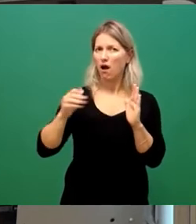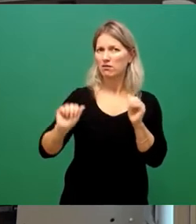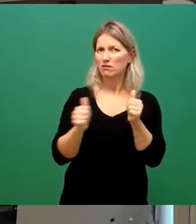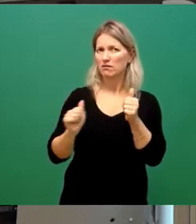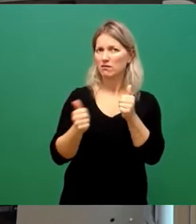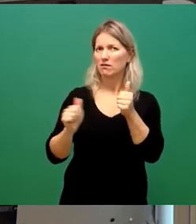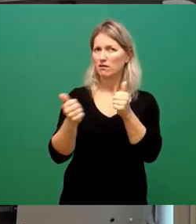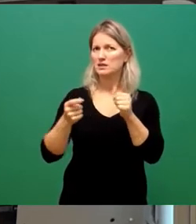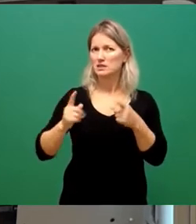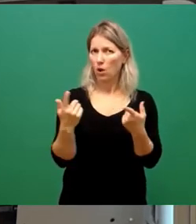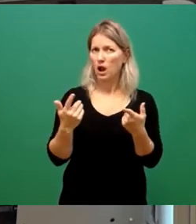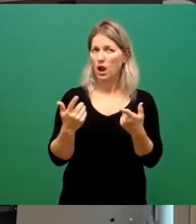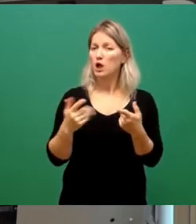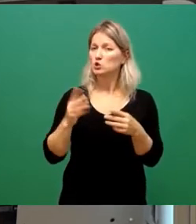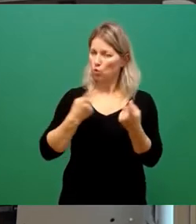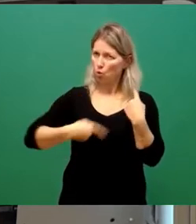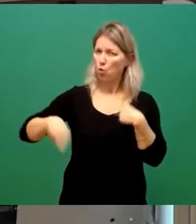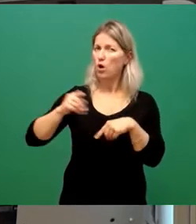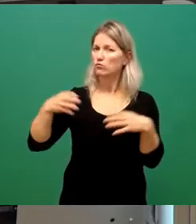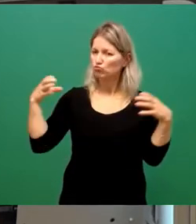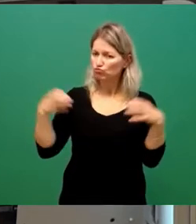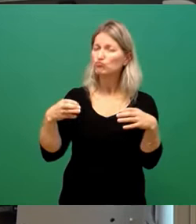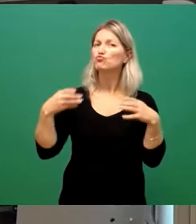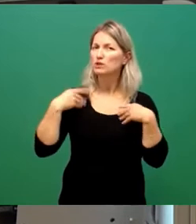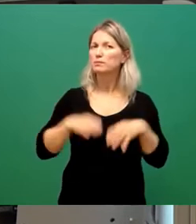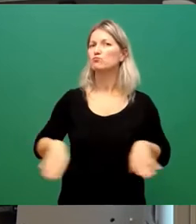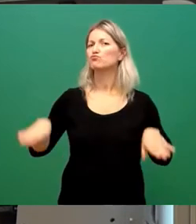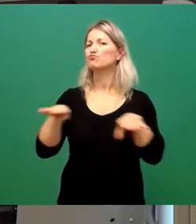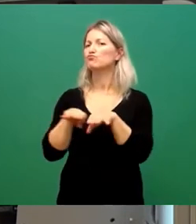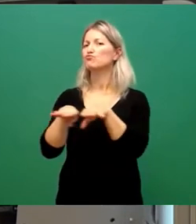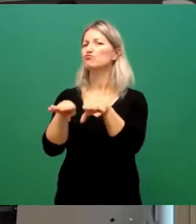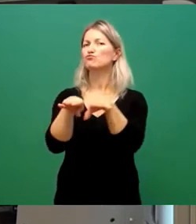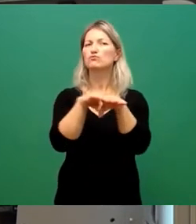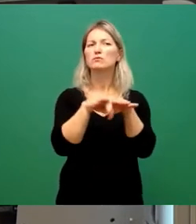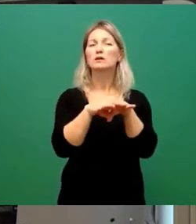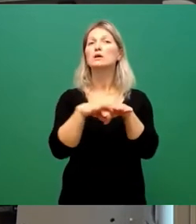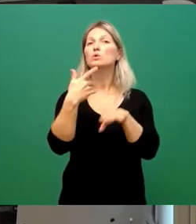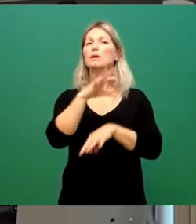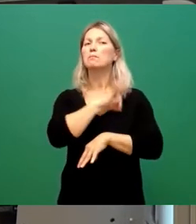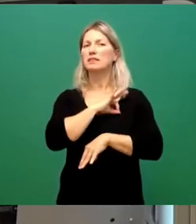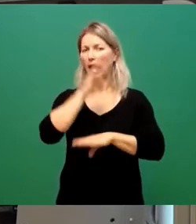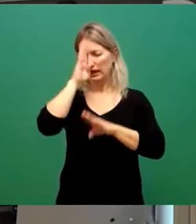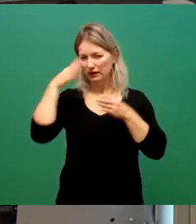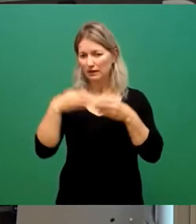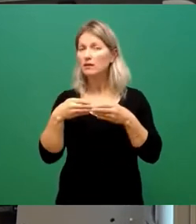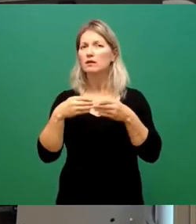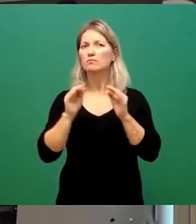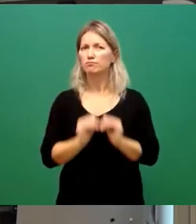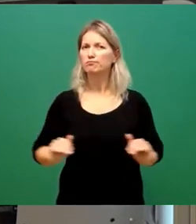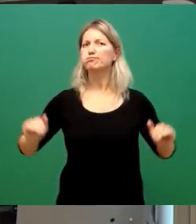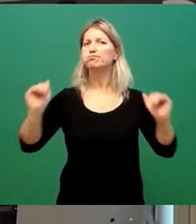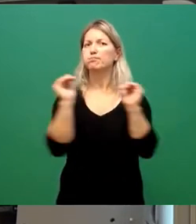gemeinsam einer Ausgewogenheit und Überparteilichkeit in diesem Rat und in der beigeordneten Riege jedenfalls deutlich